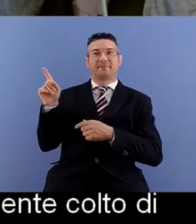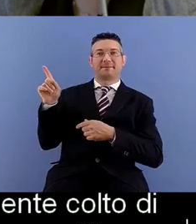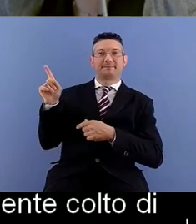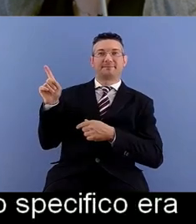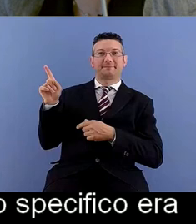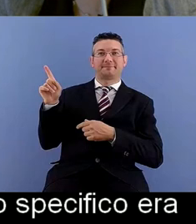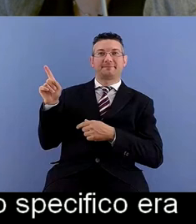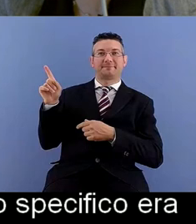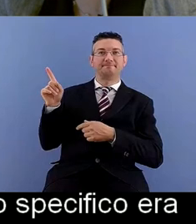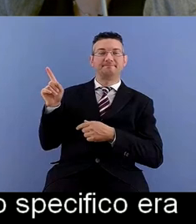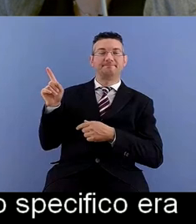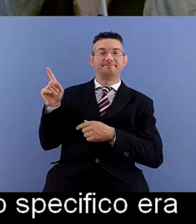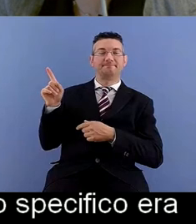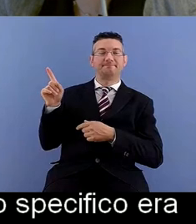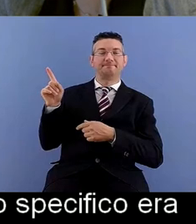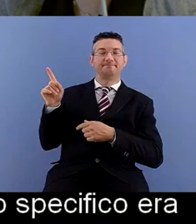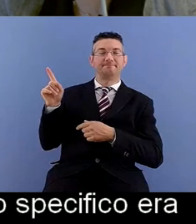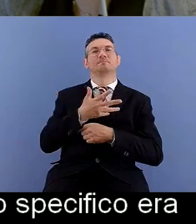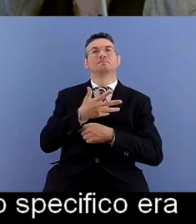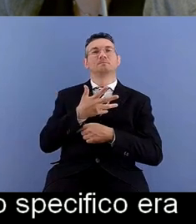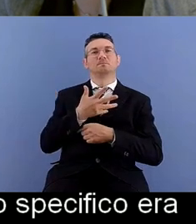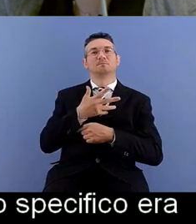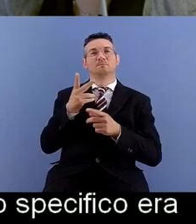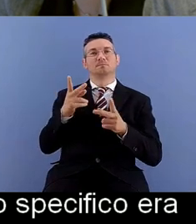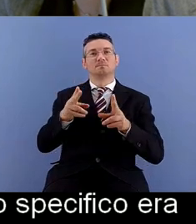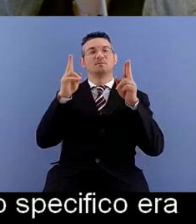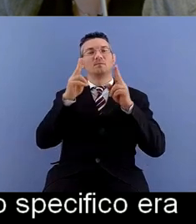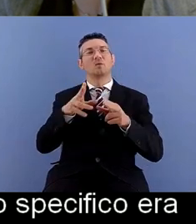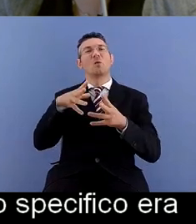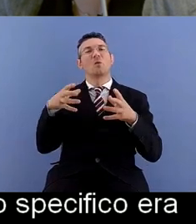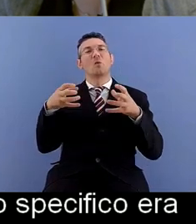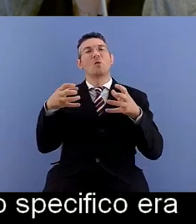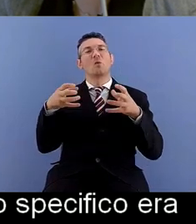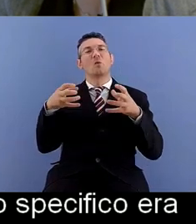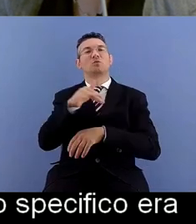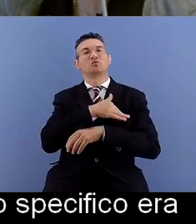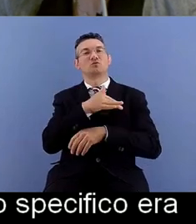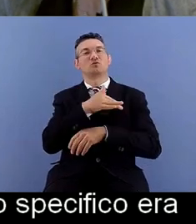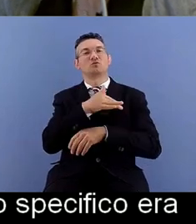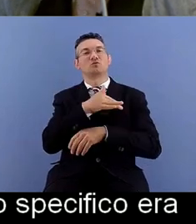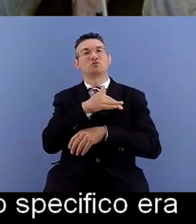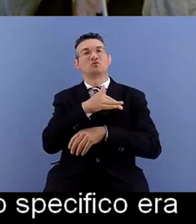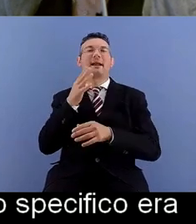una schermata presa da un video di un gruppo di studenti era dedicato all'audiodescrizione